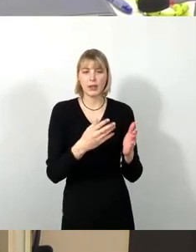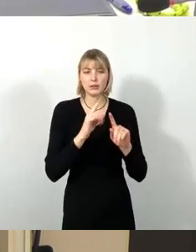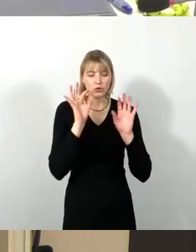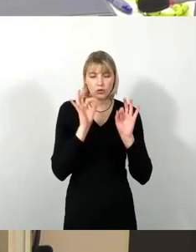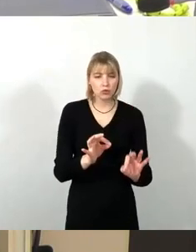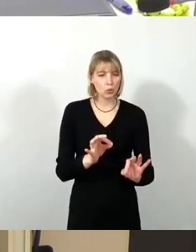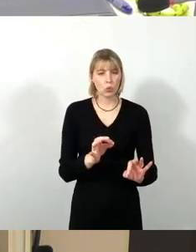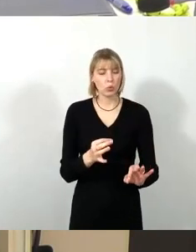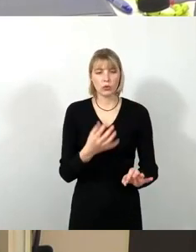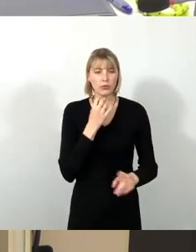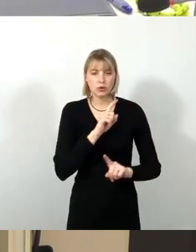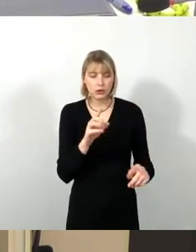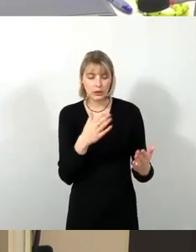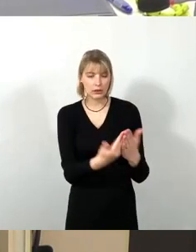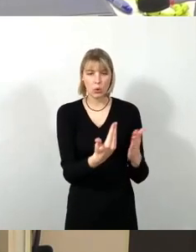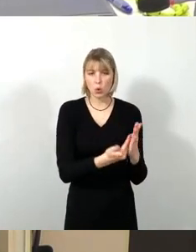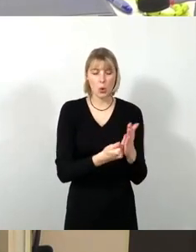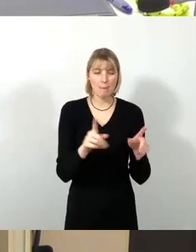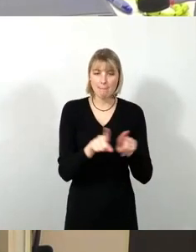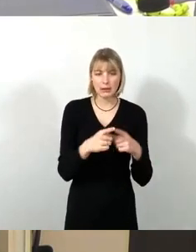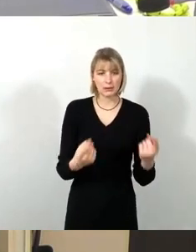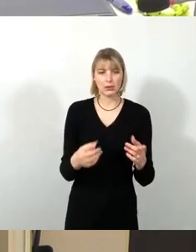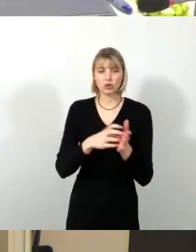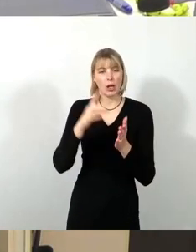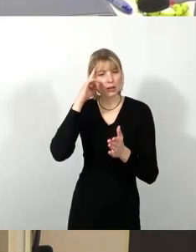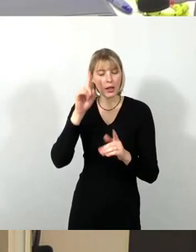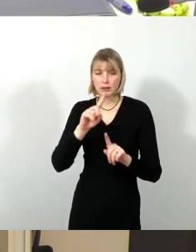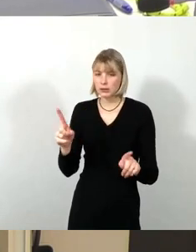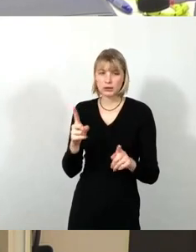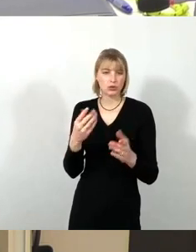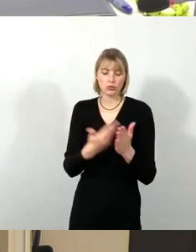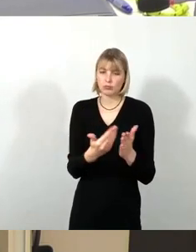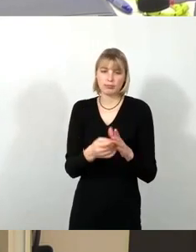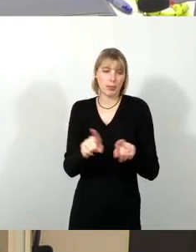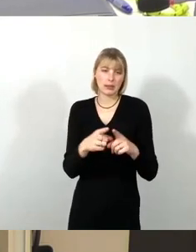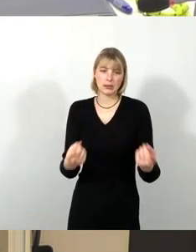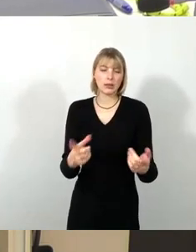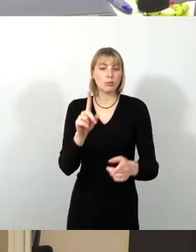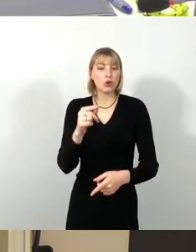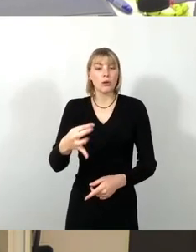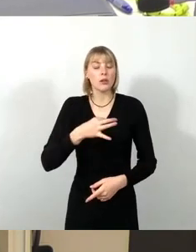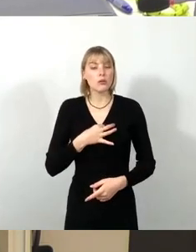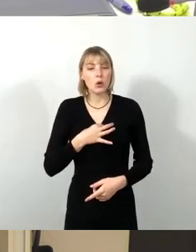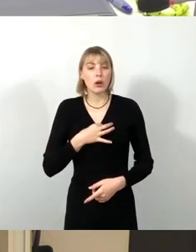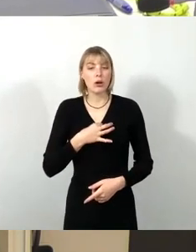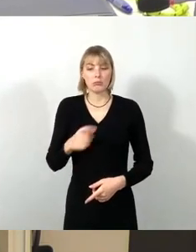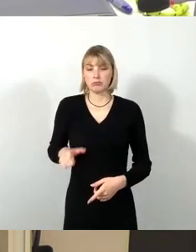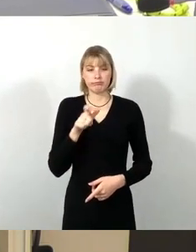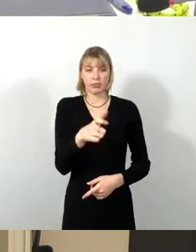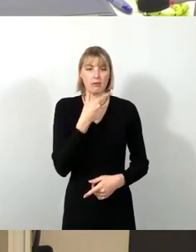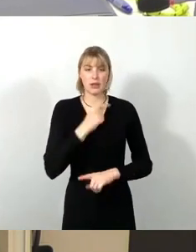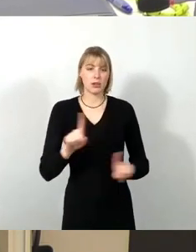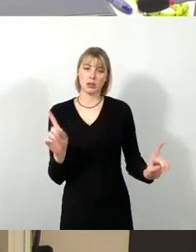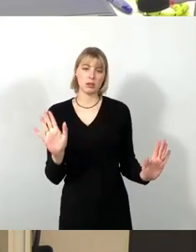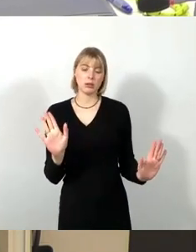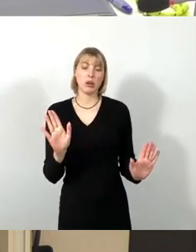Stadtbezugsbeirat ist nie überzeugt. Die Stadträte vor Ort sind nie überzeugt. Insofern ist das für mich nichts, wo ich jetzt das Geld hingeben will. Und wie gesagt, wir lehnen es